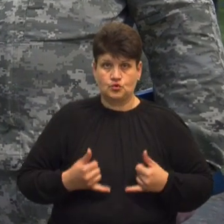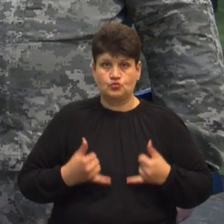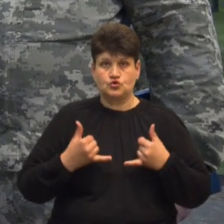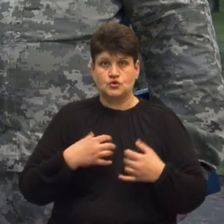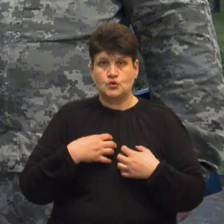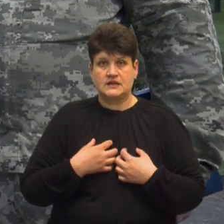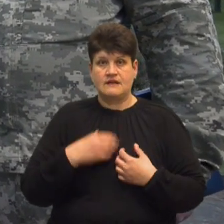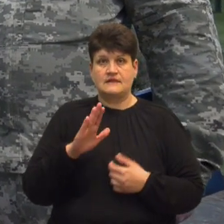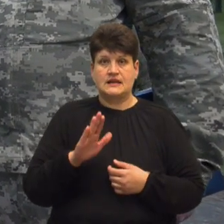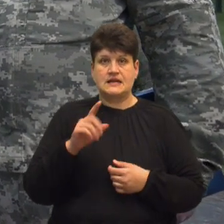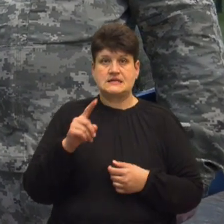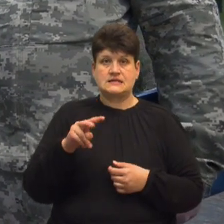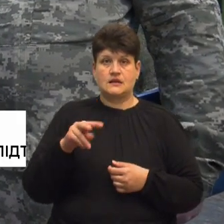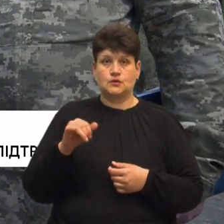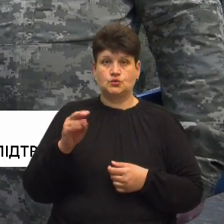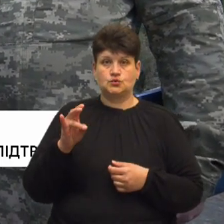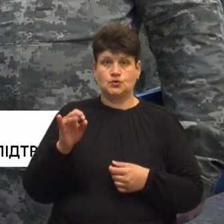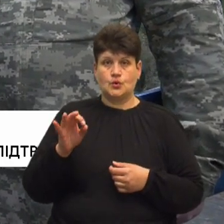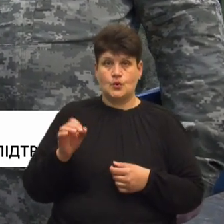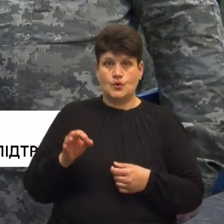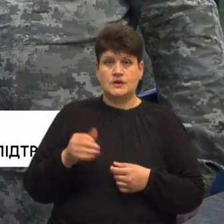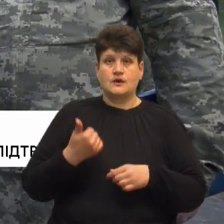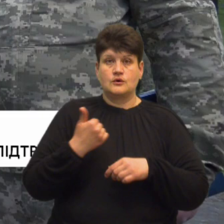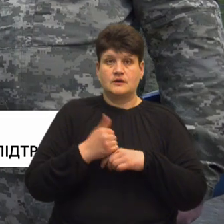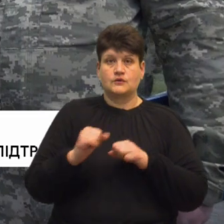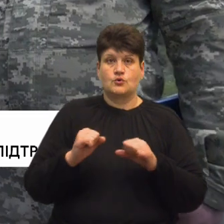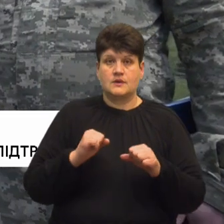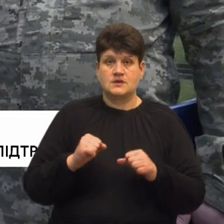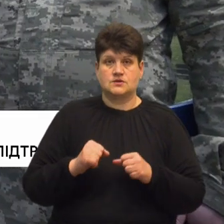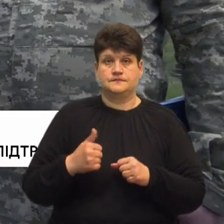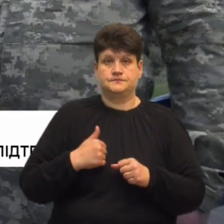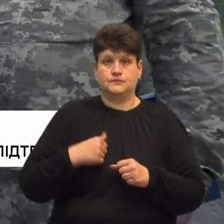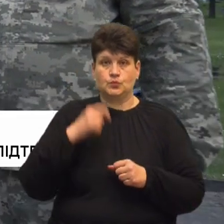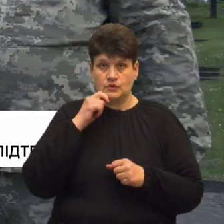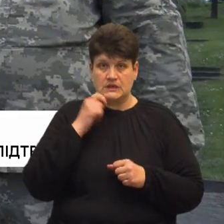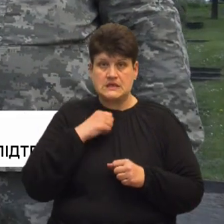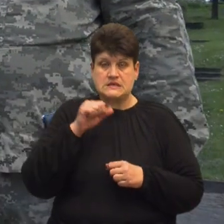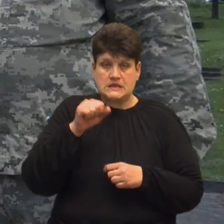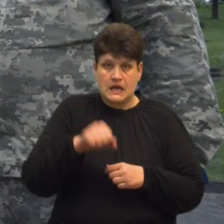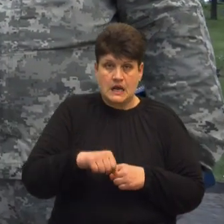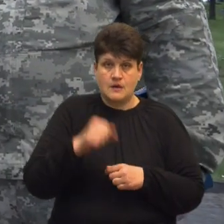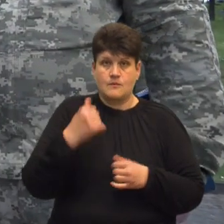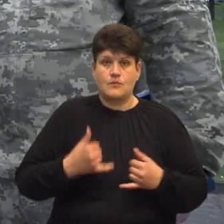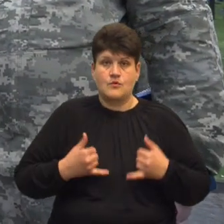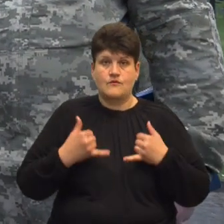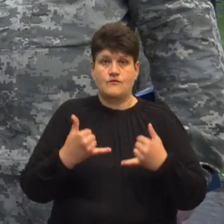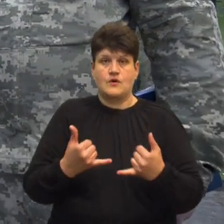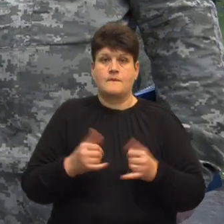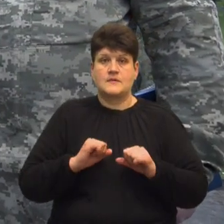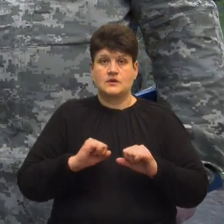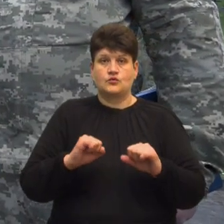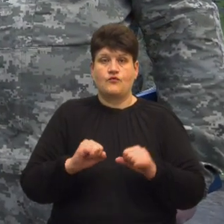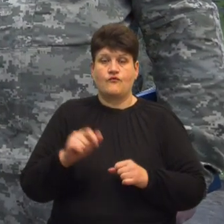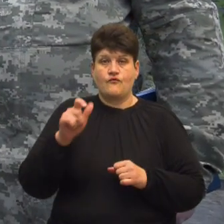Залужного. Як головнокомандувач Збройних сил України схиляється перед відвагою, стійкістю та патріотизмом